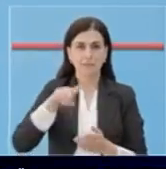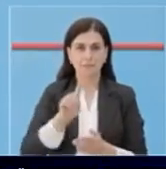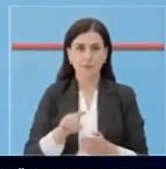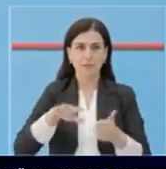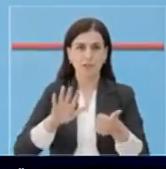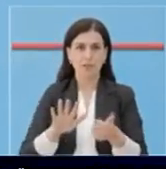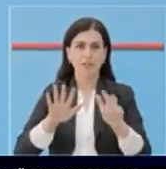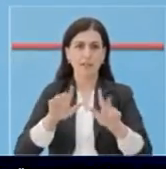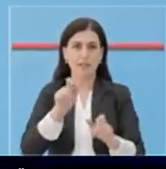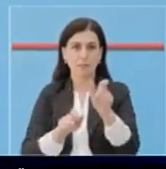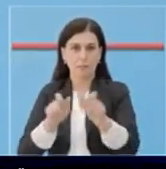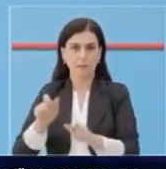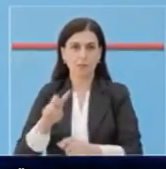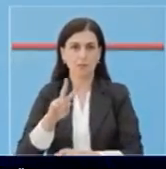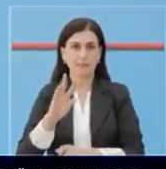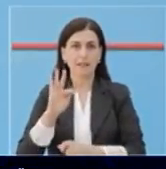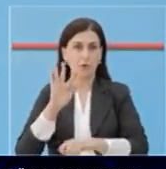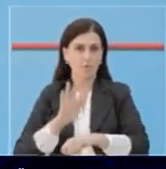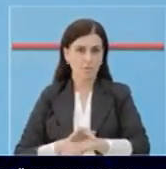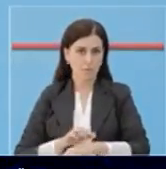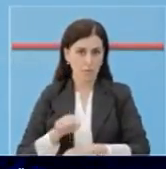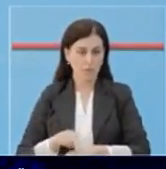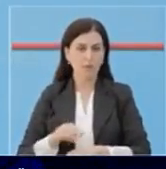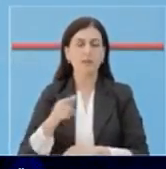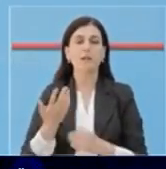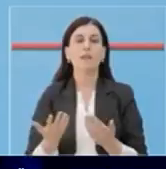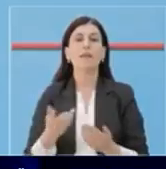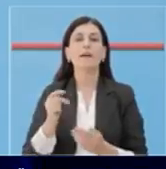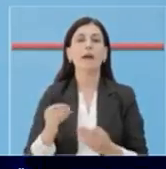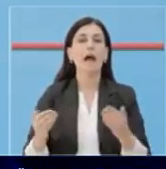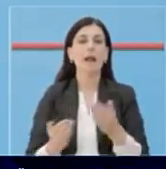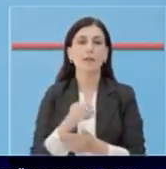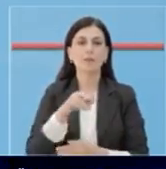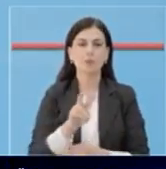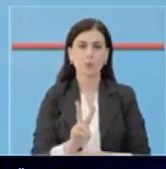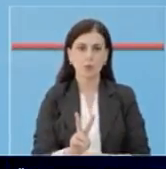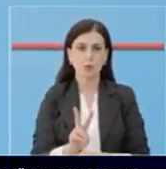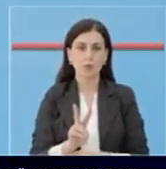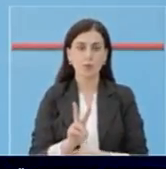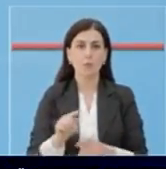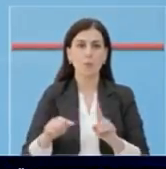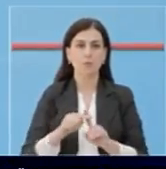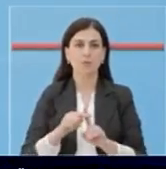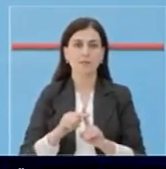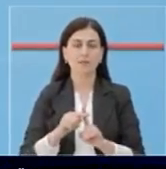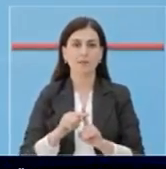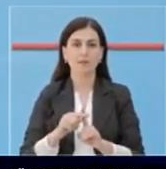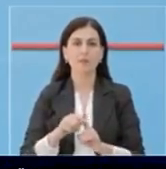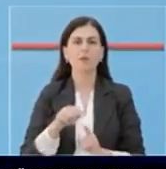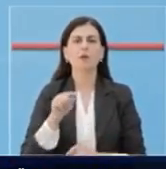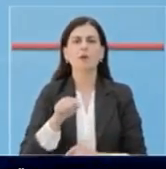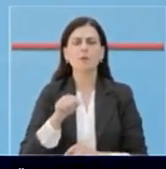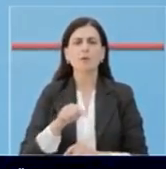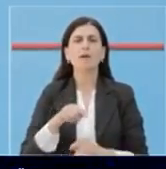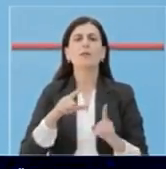168 qytetarë në 24 orështë në fundit dhe prej tyre kanë rezultuar pozitiv, vetëm dy raste janë